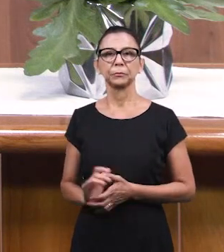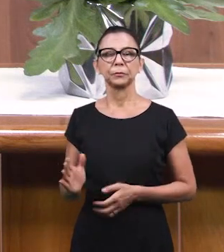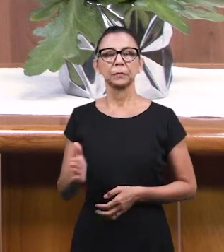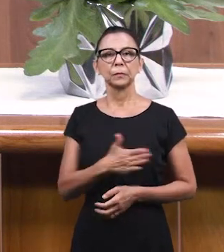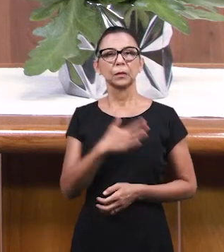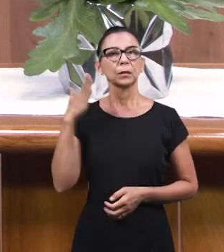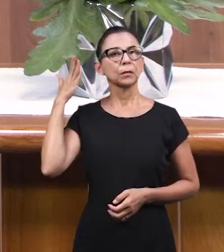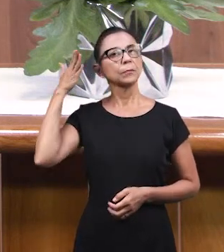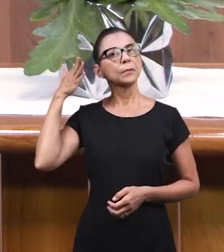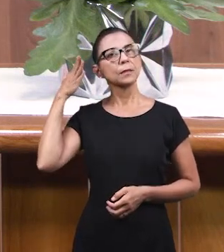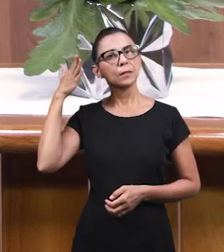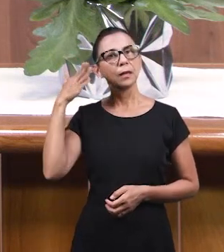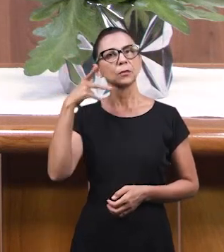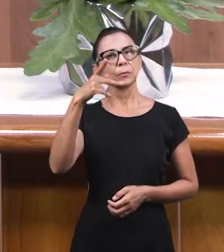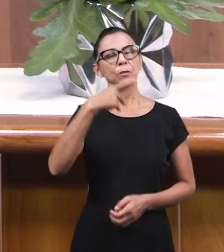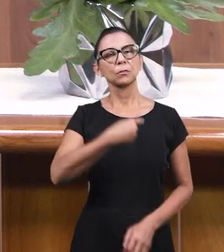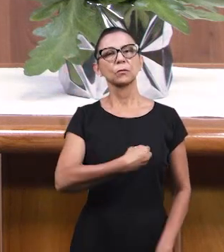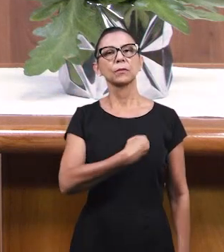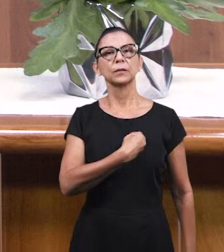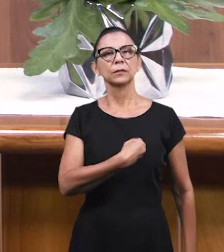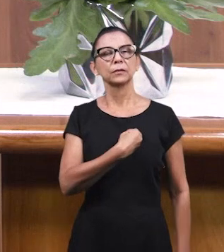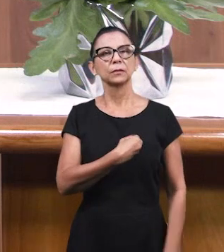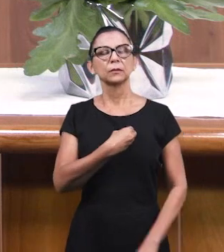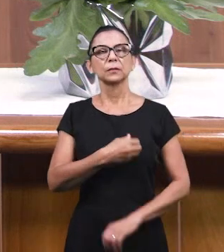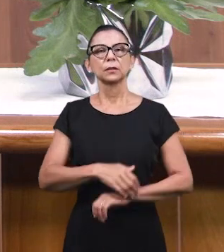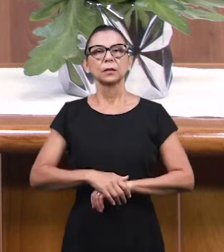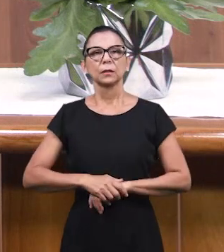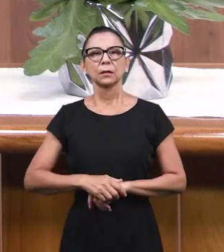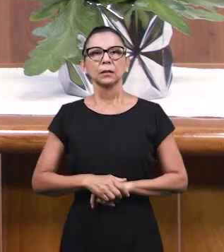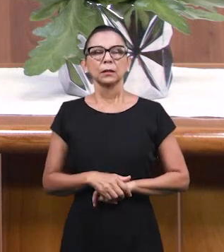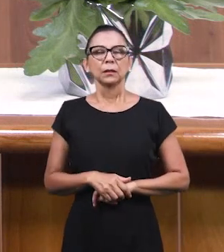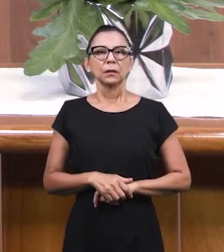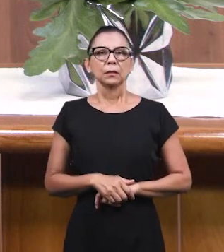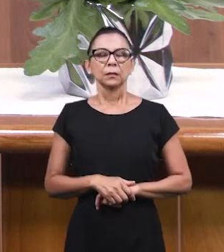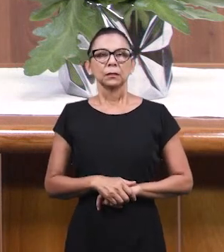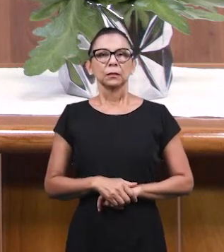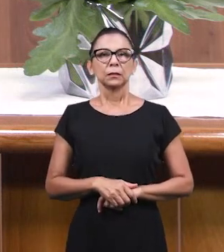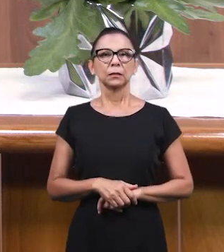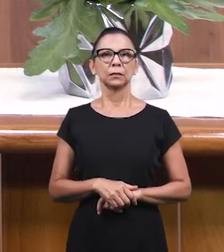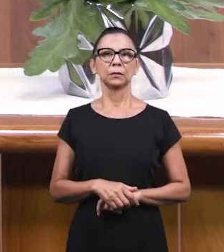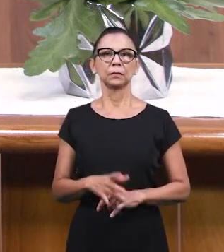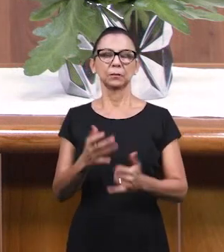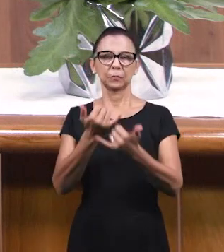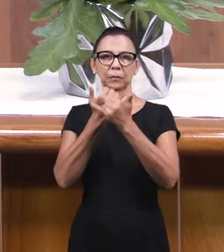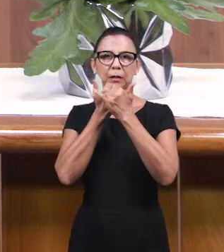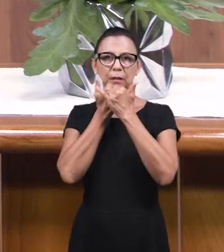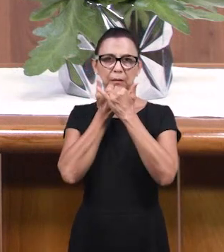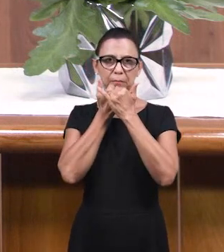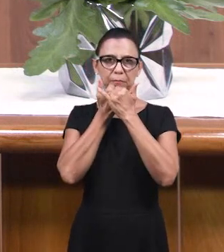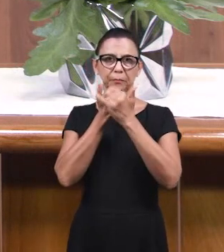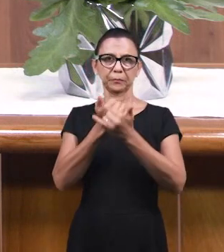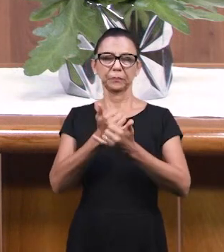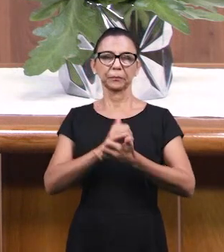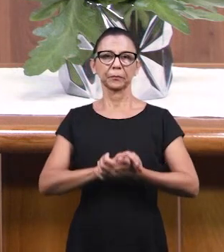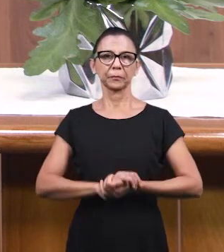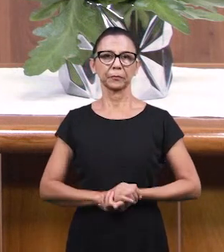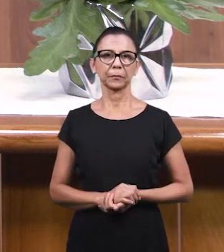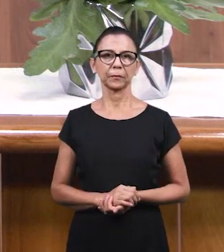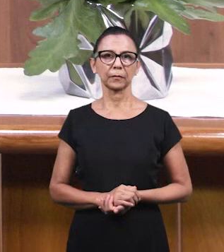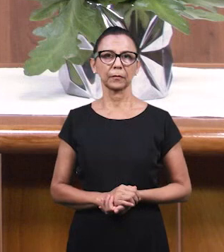Давайте мы перейдем к слову, к слову от Господа о молитве, о прощении.